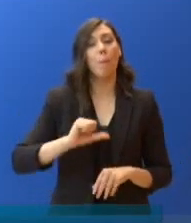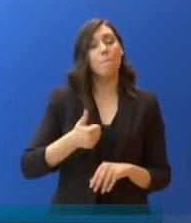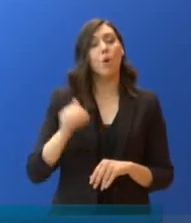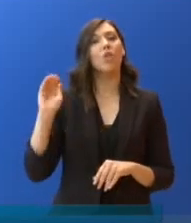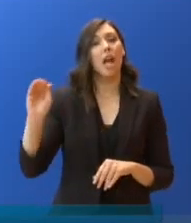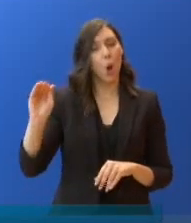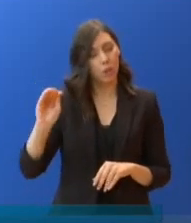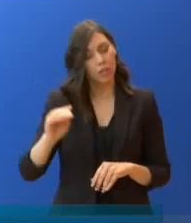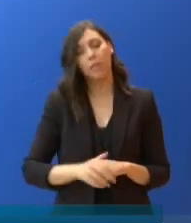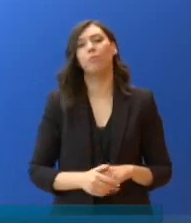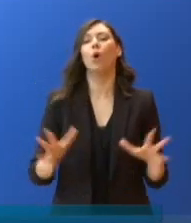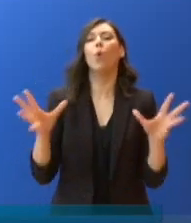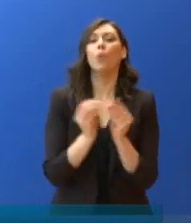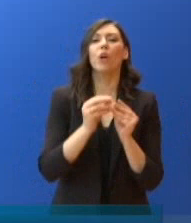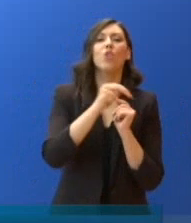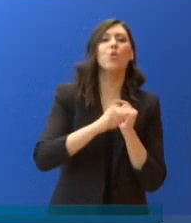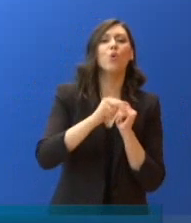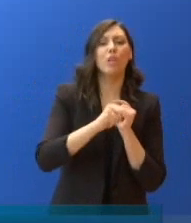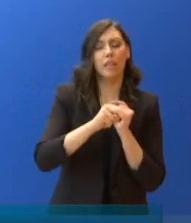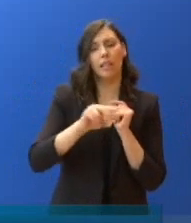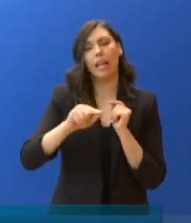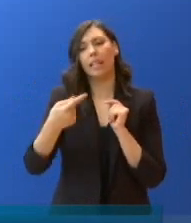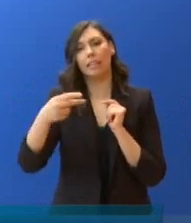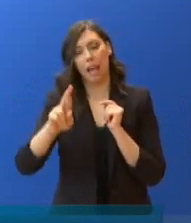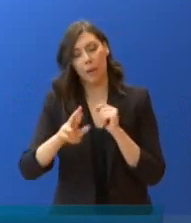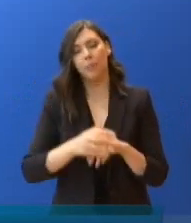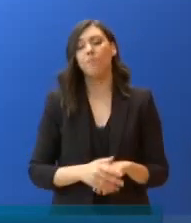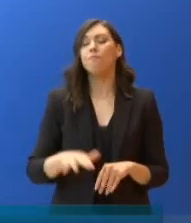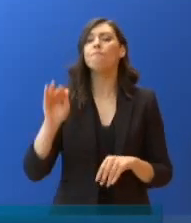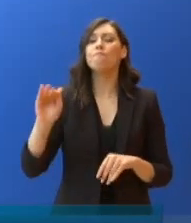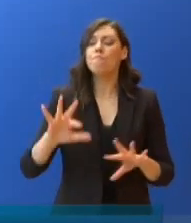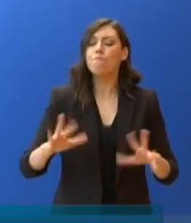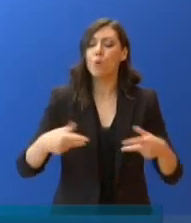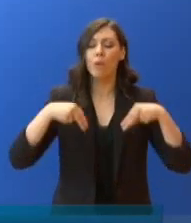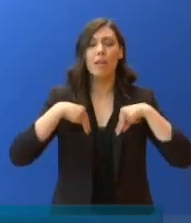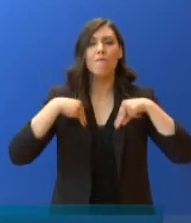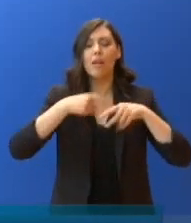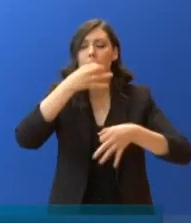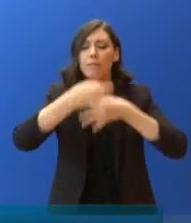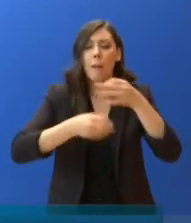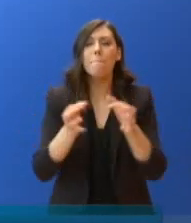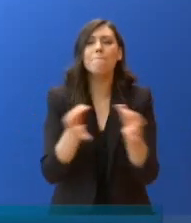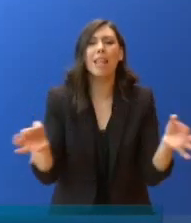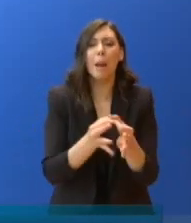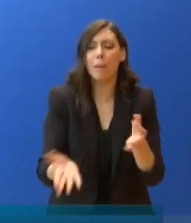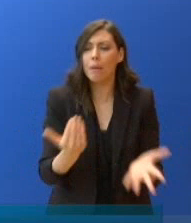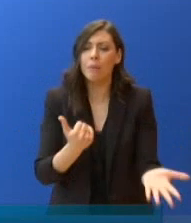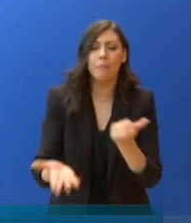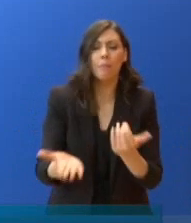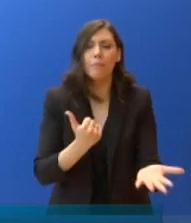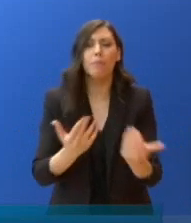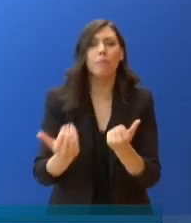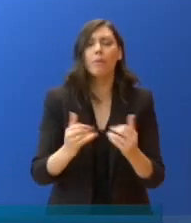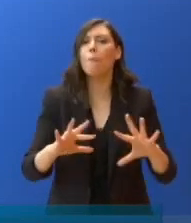Περδικάρη από το news.gr και τον Φιλελεύθερο. Πότε αναμένετε να ανακοινωθεί το σχέδιο της κυβέρνησης για σταδιακή άρση των περιοριστικών μέτρων?